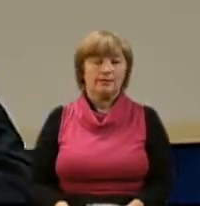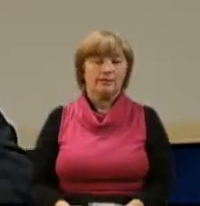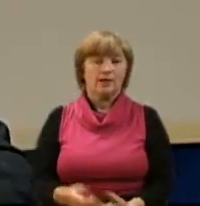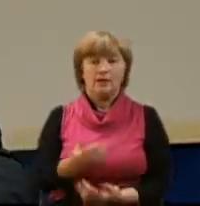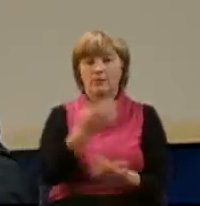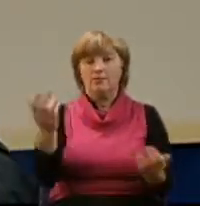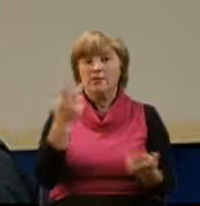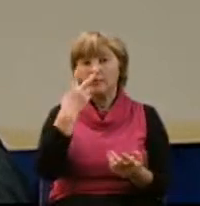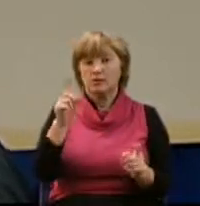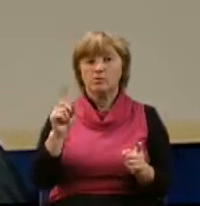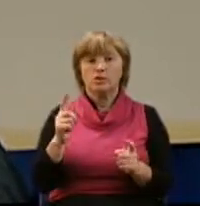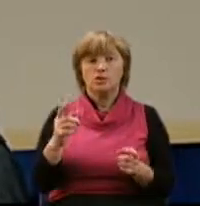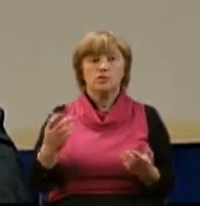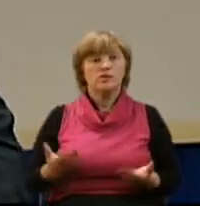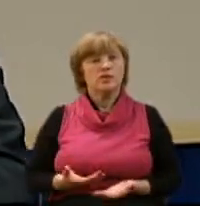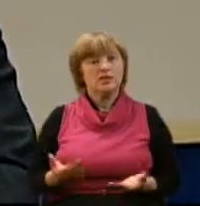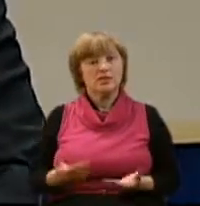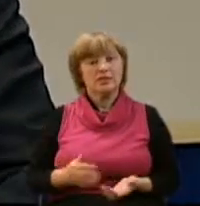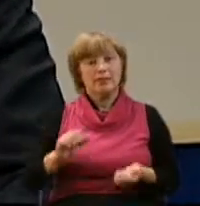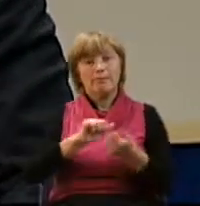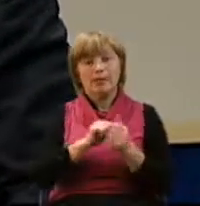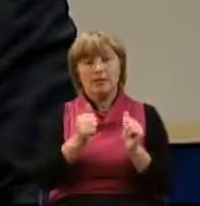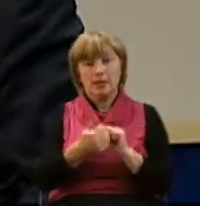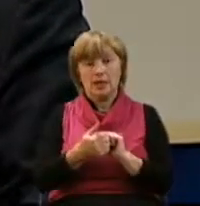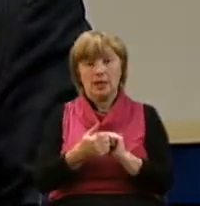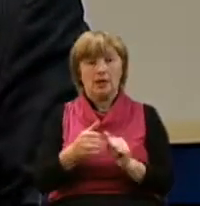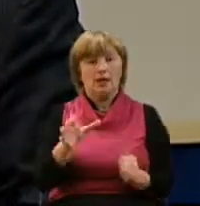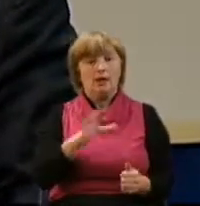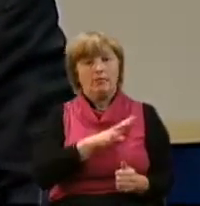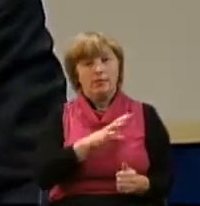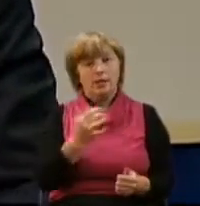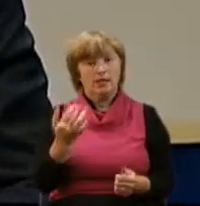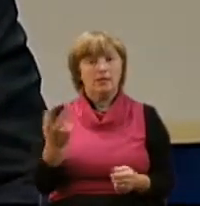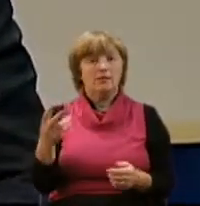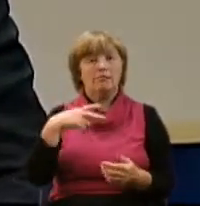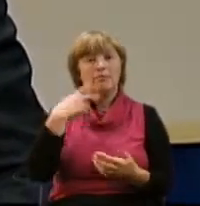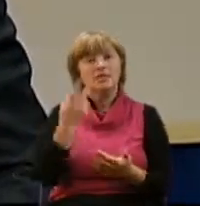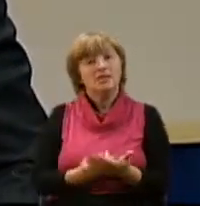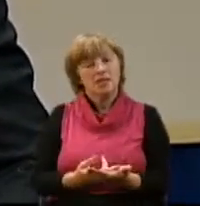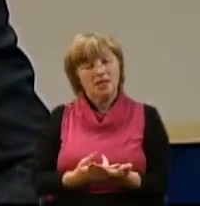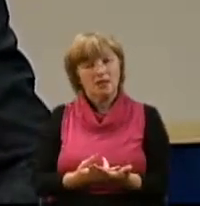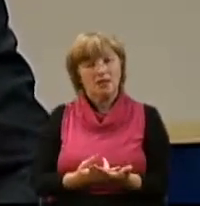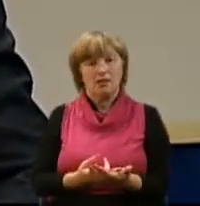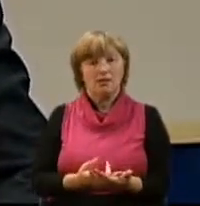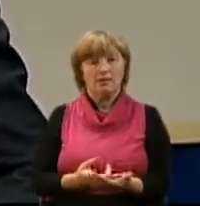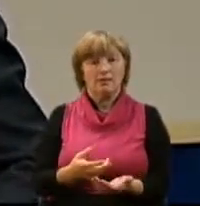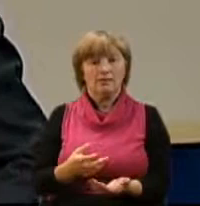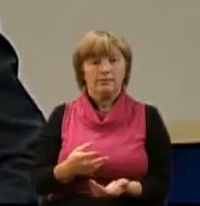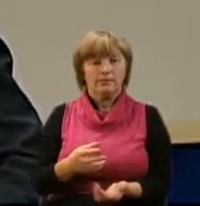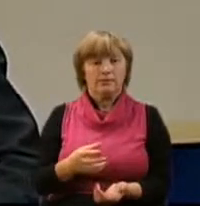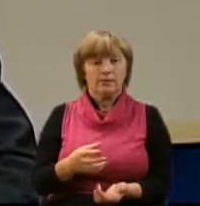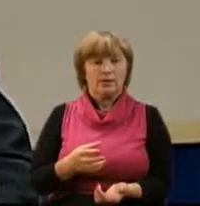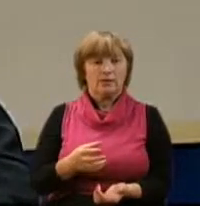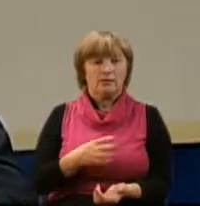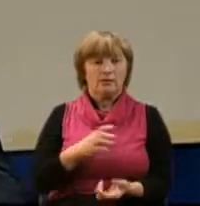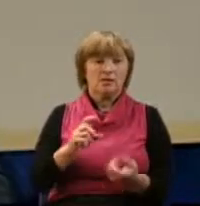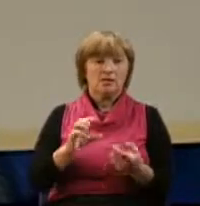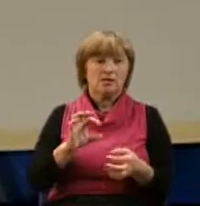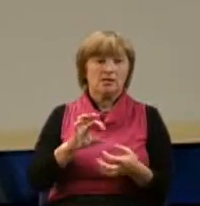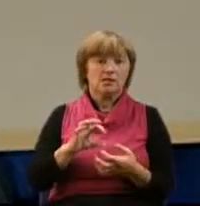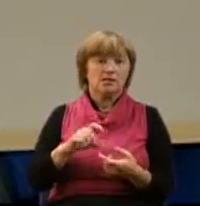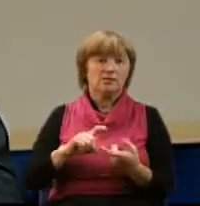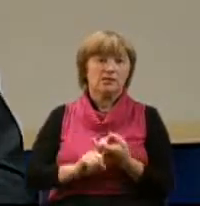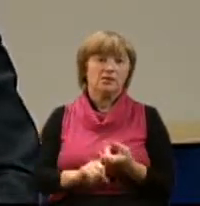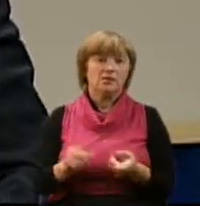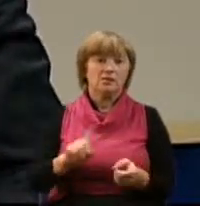Мы видим, что в жизни Петра были и падения. Эти падения были связаны прежде всего с тем, что